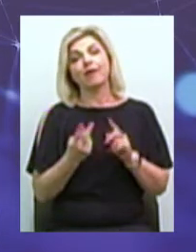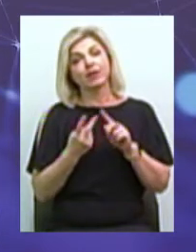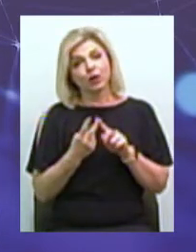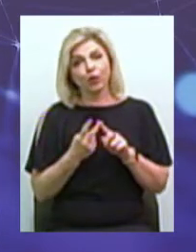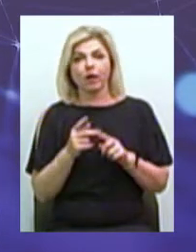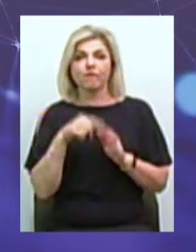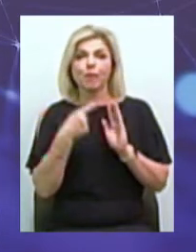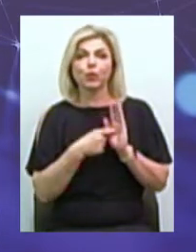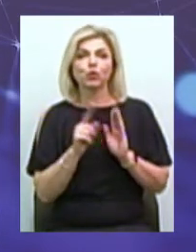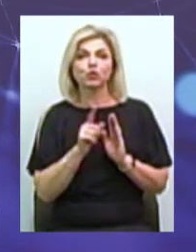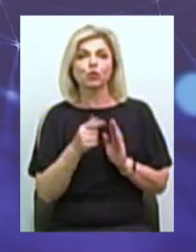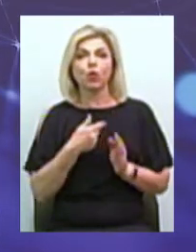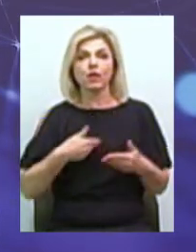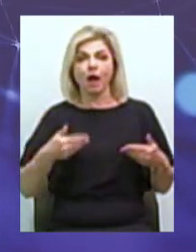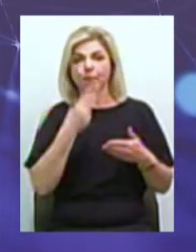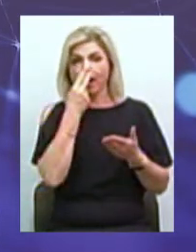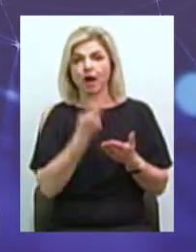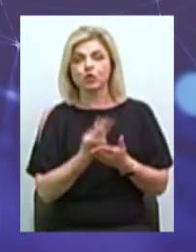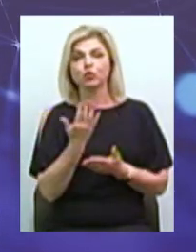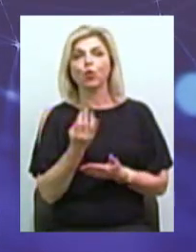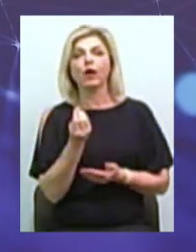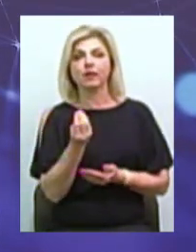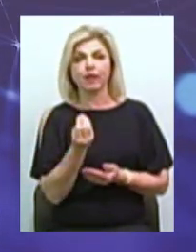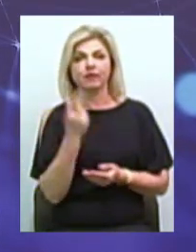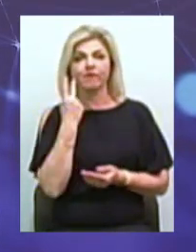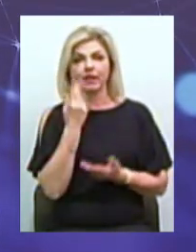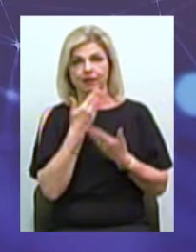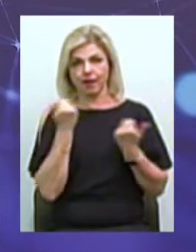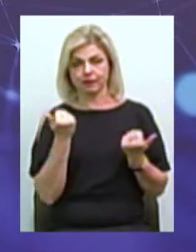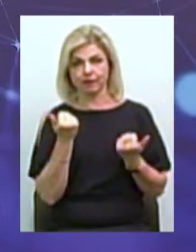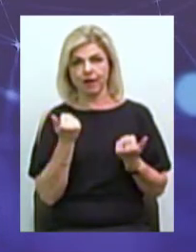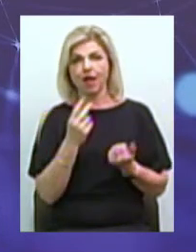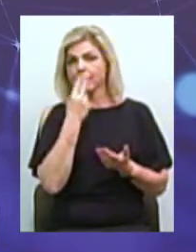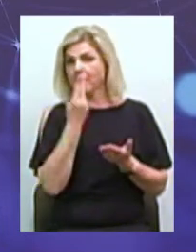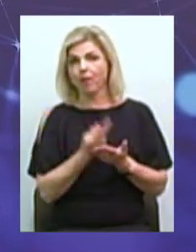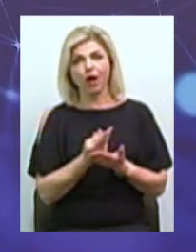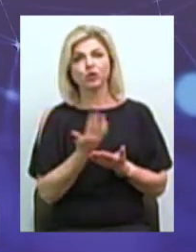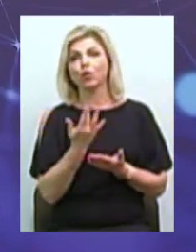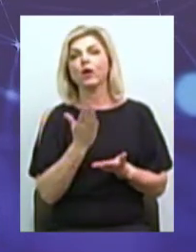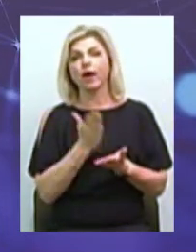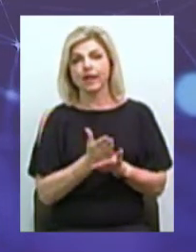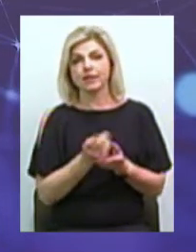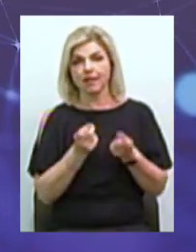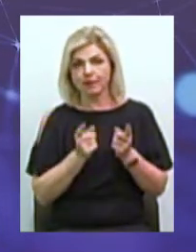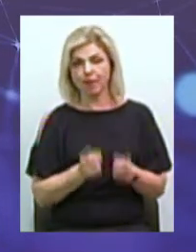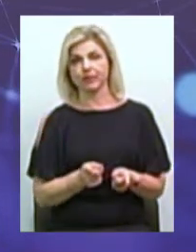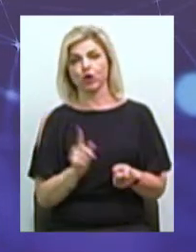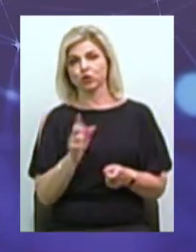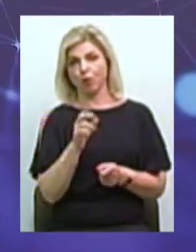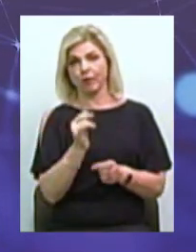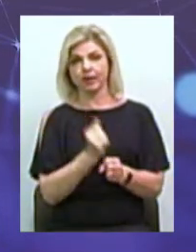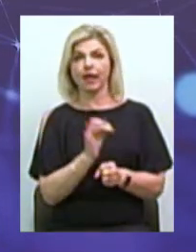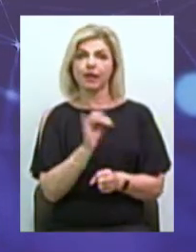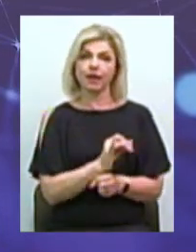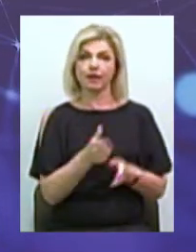заключається в тому, що нам показують, скільки денег завжди немає Ми не показують, скільки денег на самом деле є для того, щоб робити і